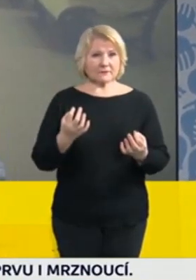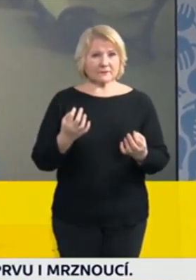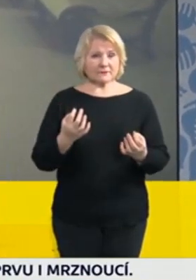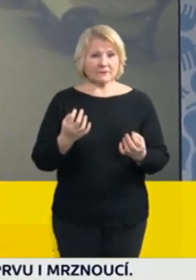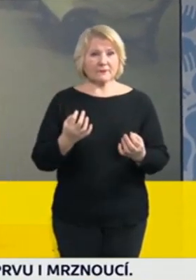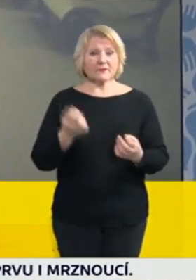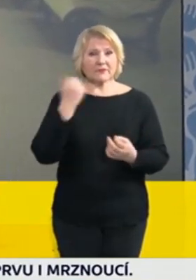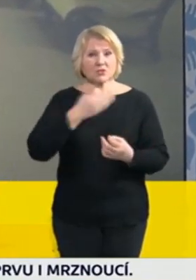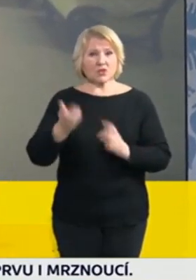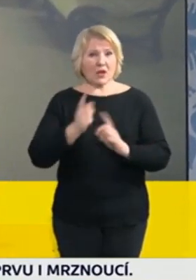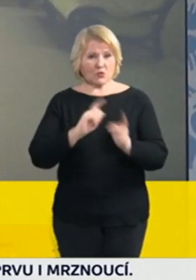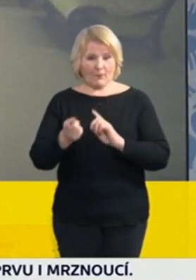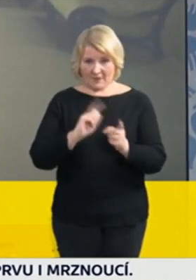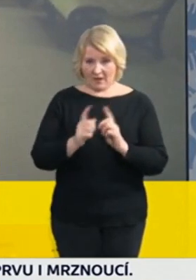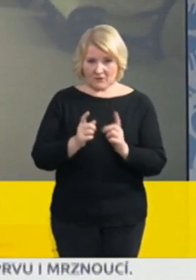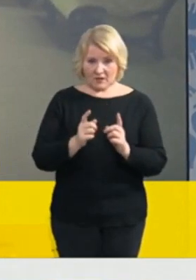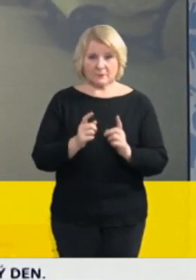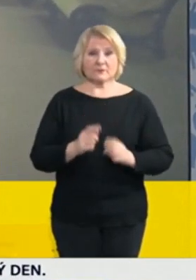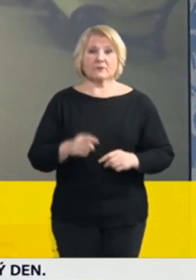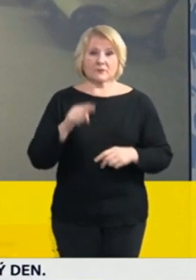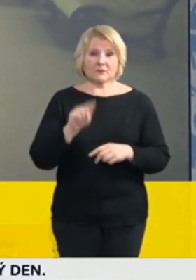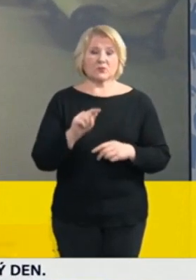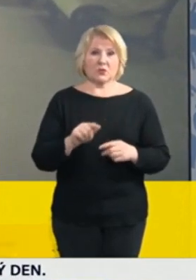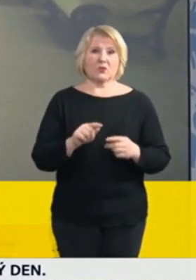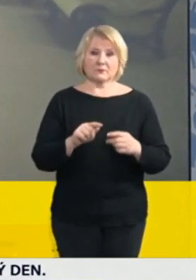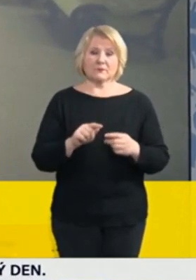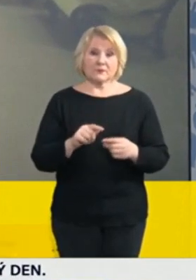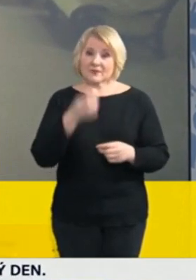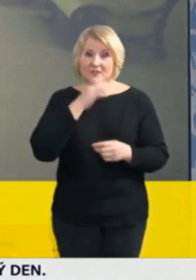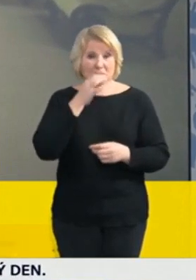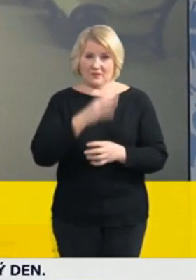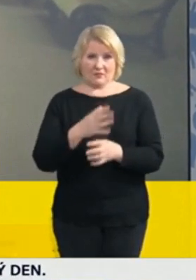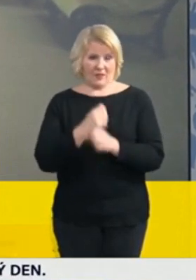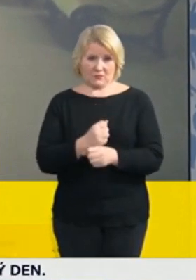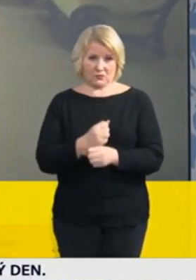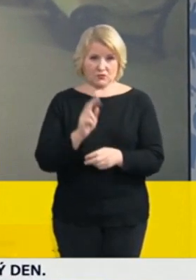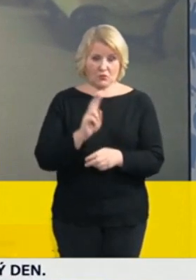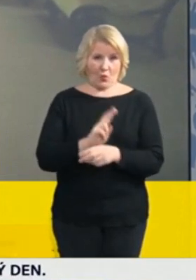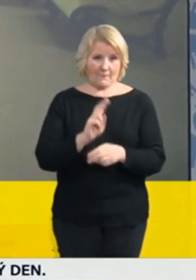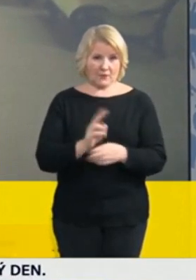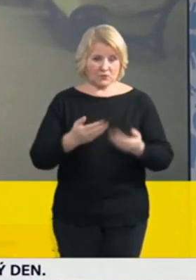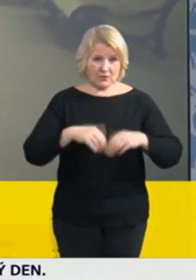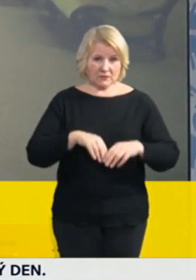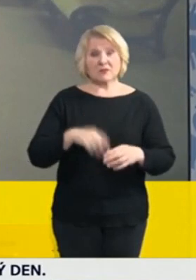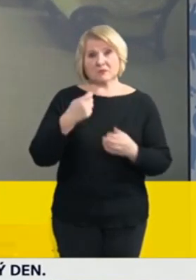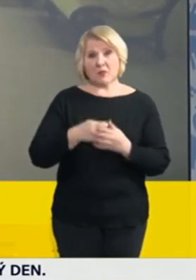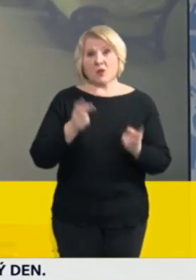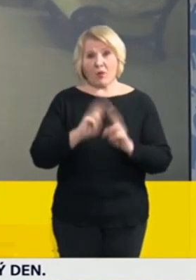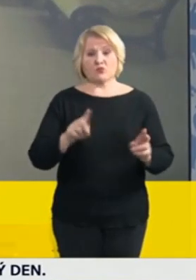připravu, tak samozřejmě to je důvod pro, takže nedodržení těchto nařízení je důvodem k vyloučení připravy.